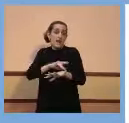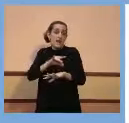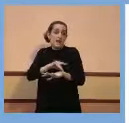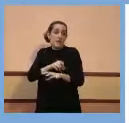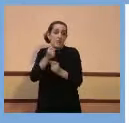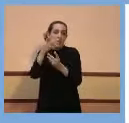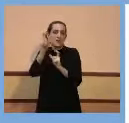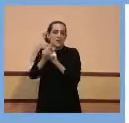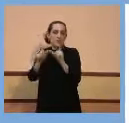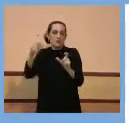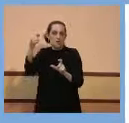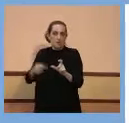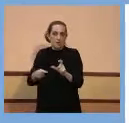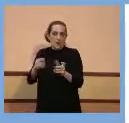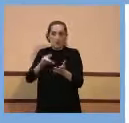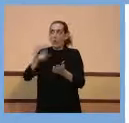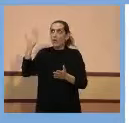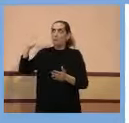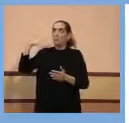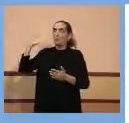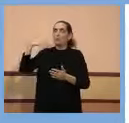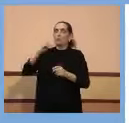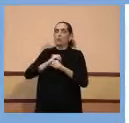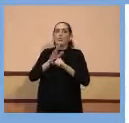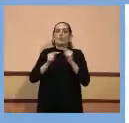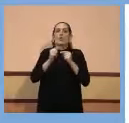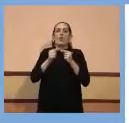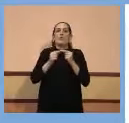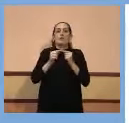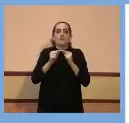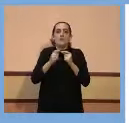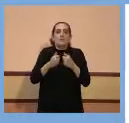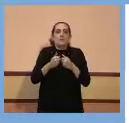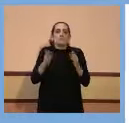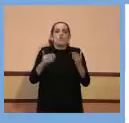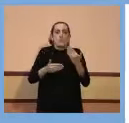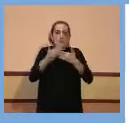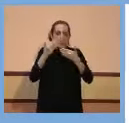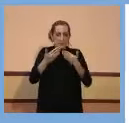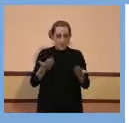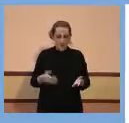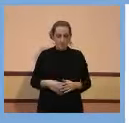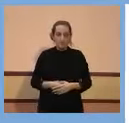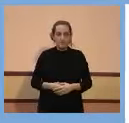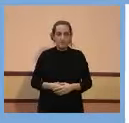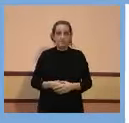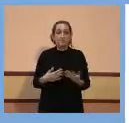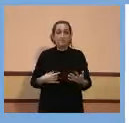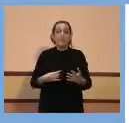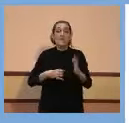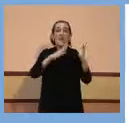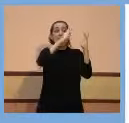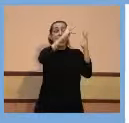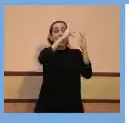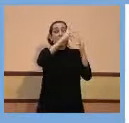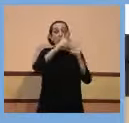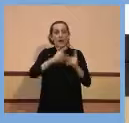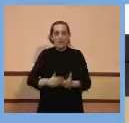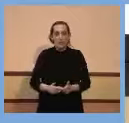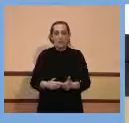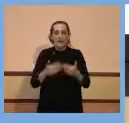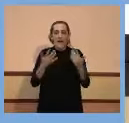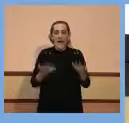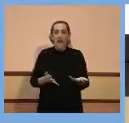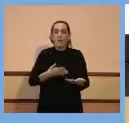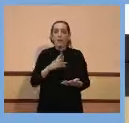malaltia des que es va iniciar aquesta malaltia, o és a que tenim aquest recompte d'infectats. i el concepte de dir ja tenim